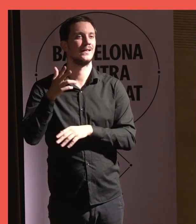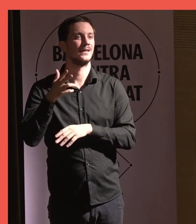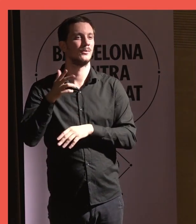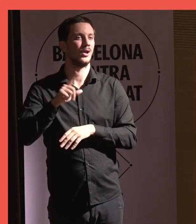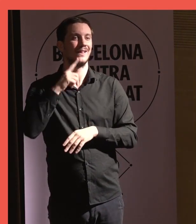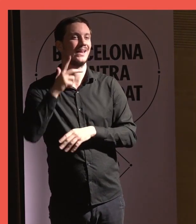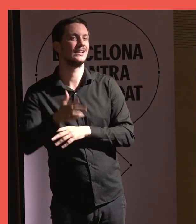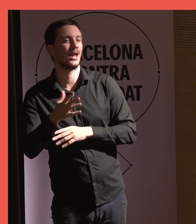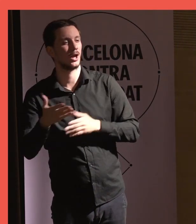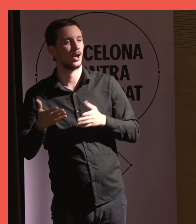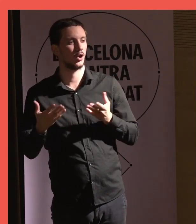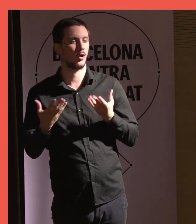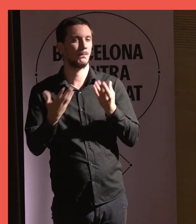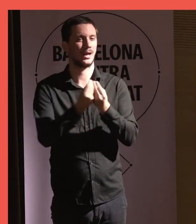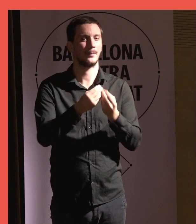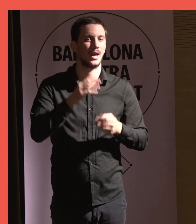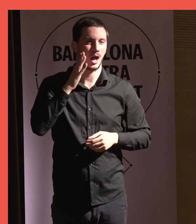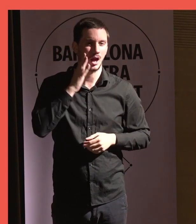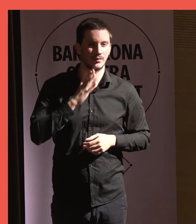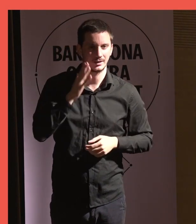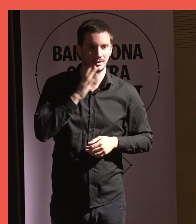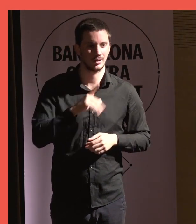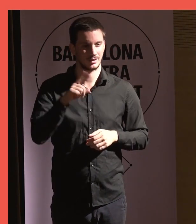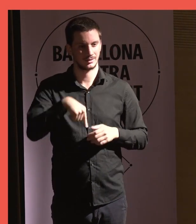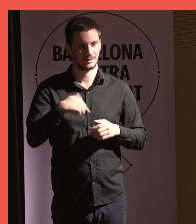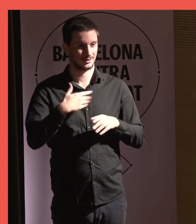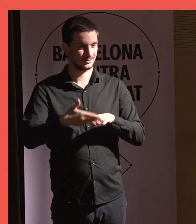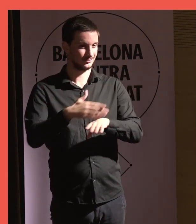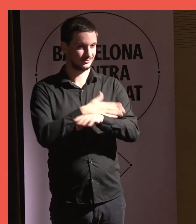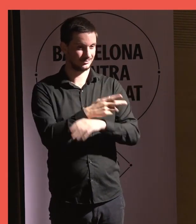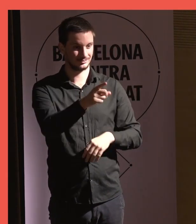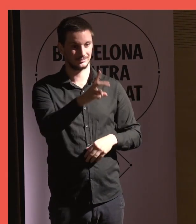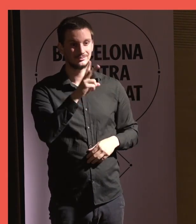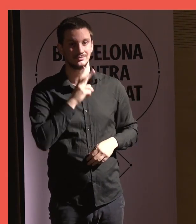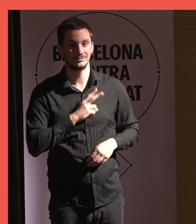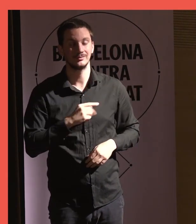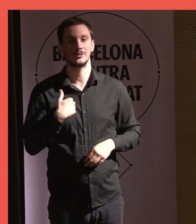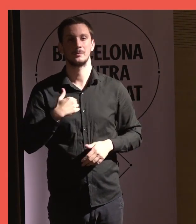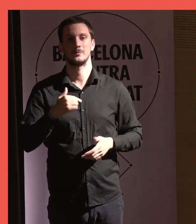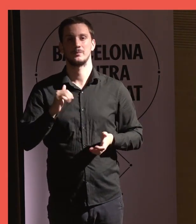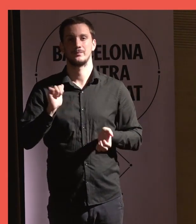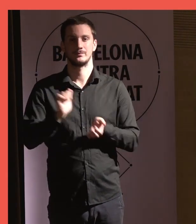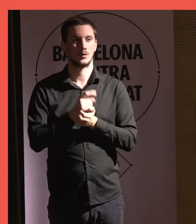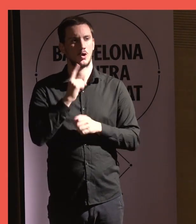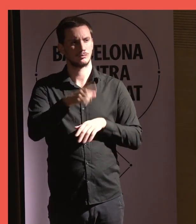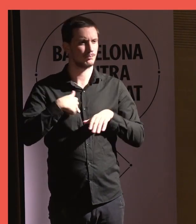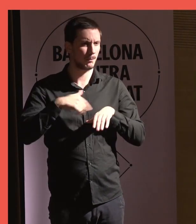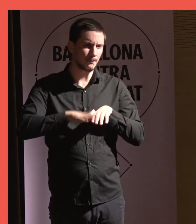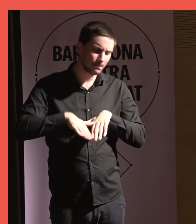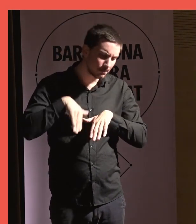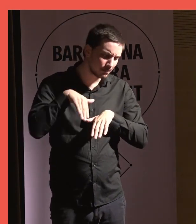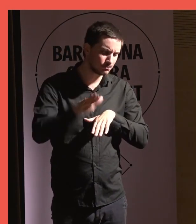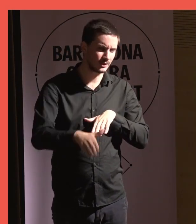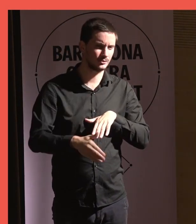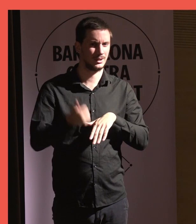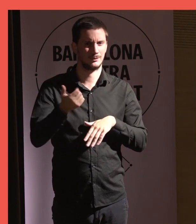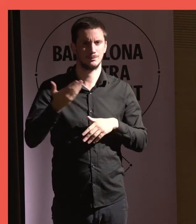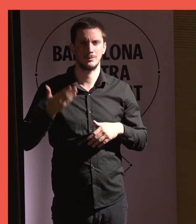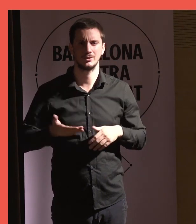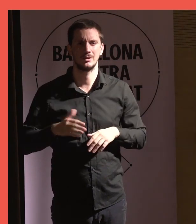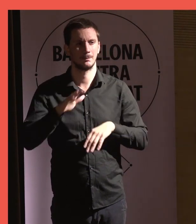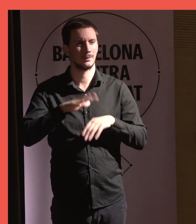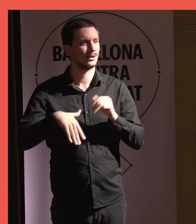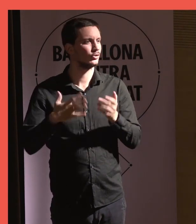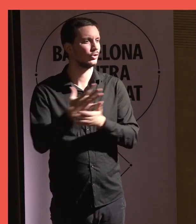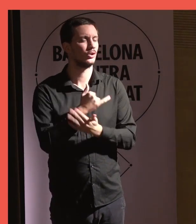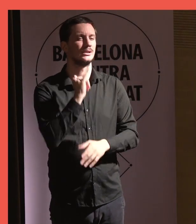l'acompanyament efectiu, que tal com van fer en el seu moment, doncs, aquesta seria una altra passa més per convidar a